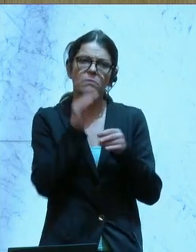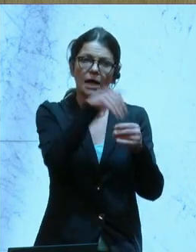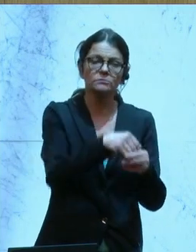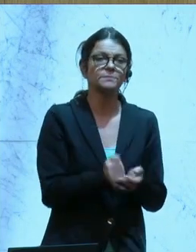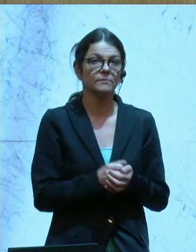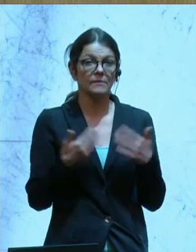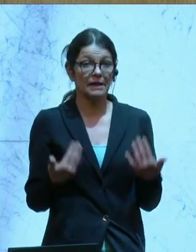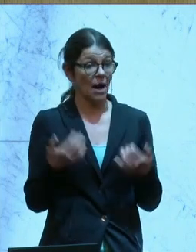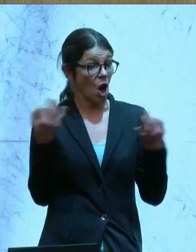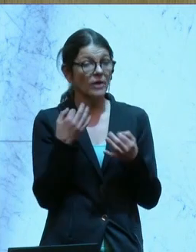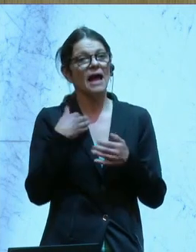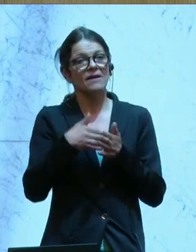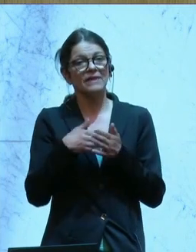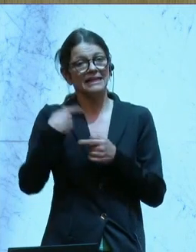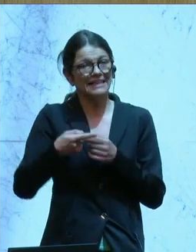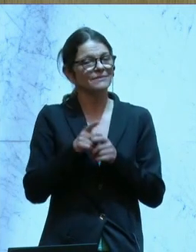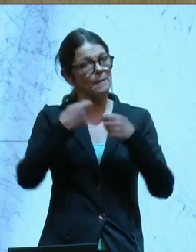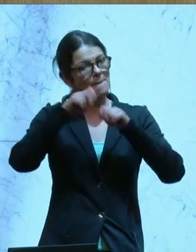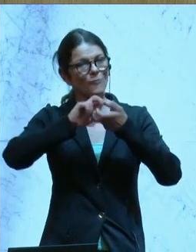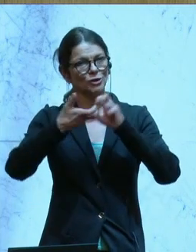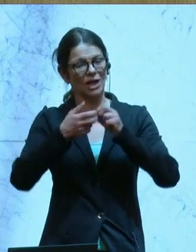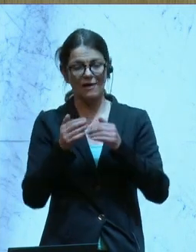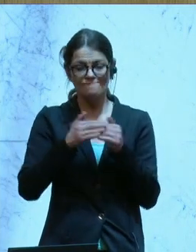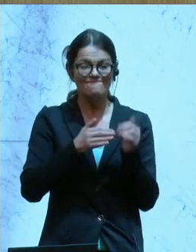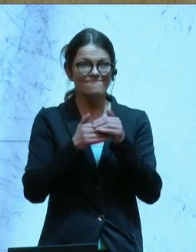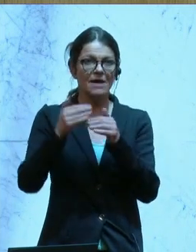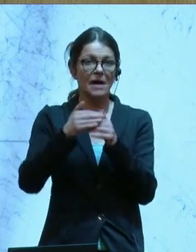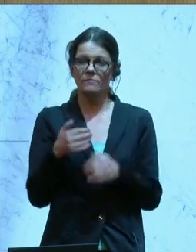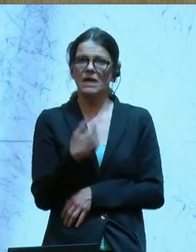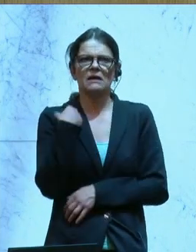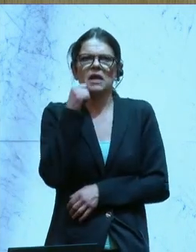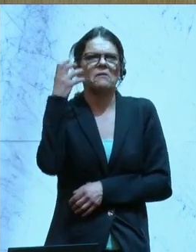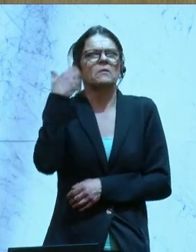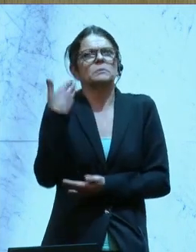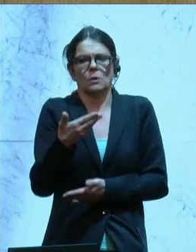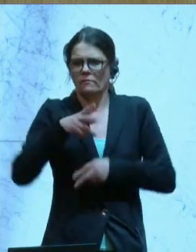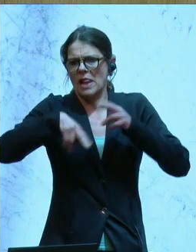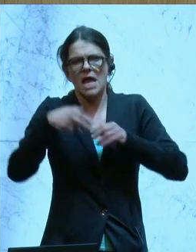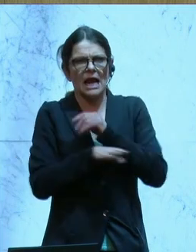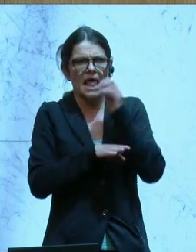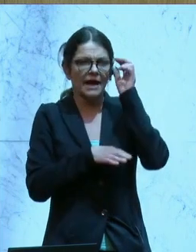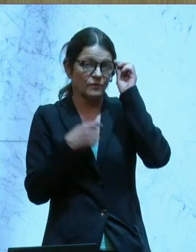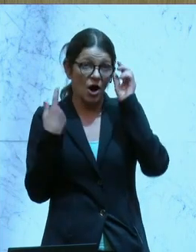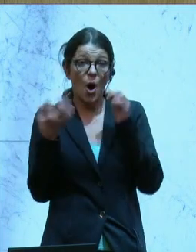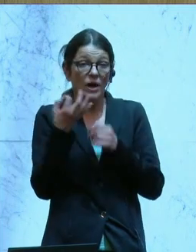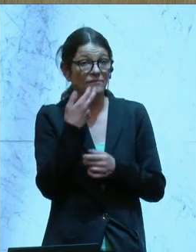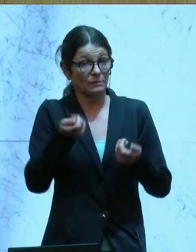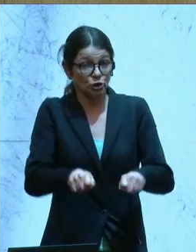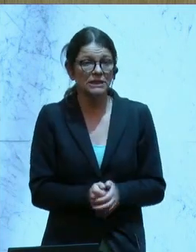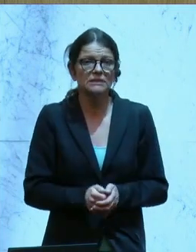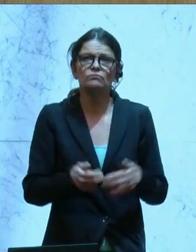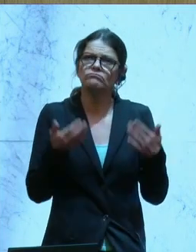Heute setzen wir einen weiteren Baustein. Wir geben uns nicht der Illusion hin, dass die Pflegelehre, die wir heute hier zum Beschluss haben,